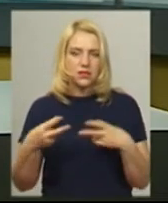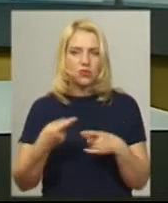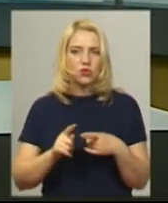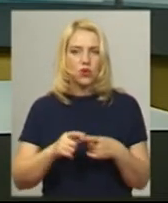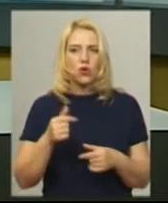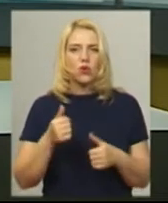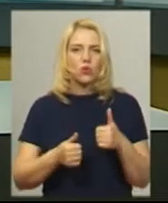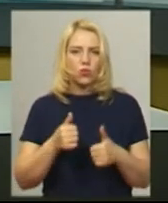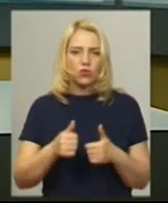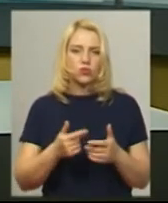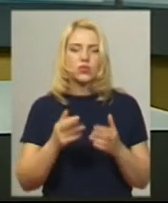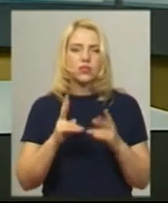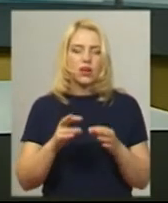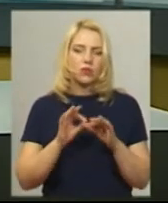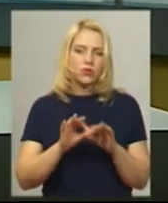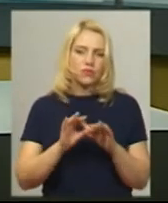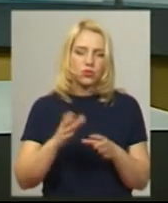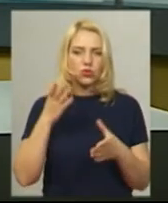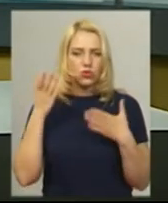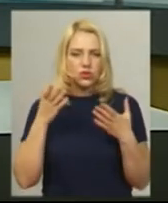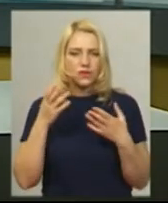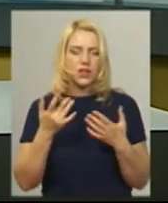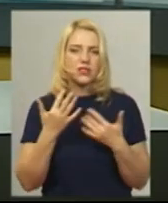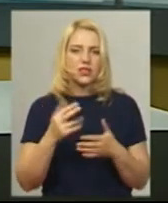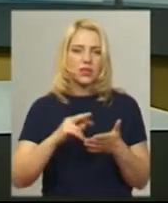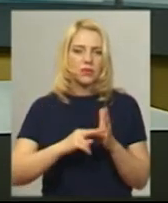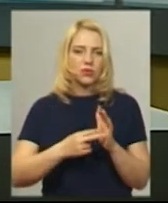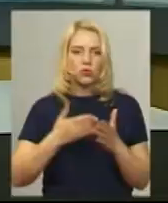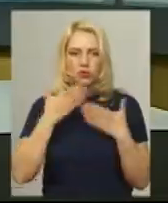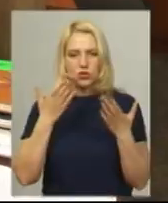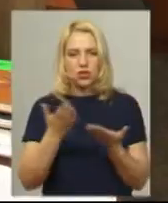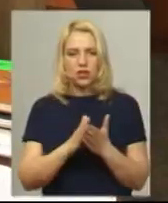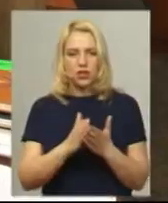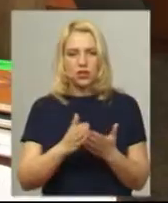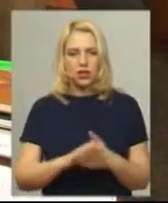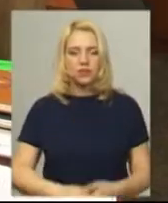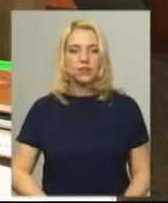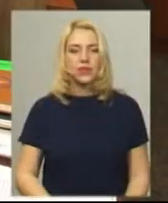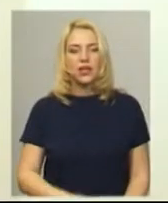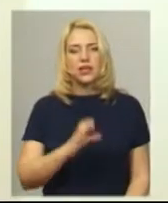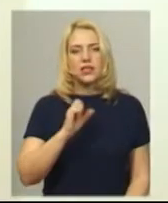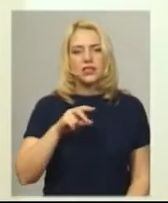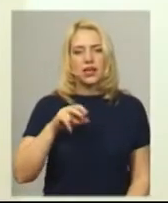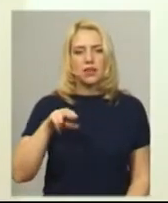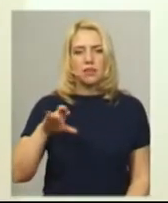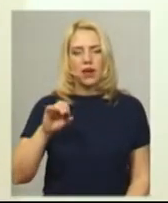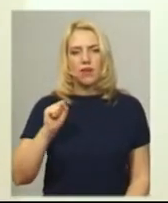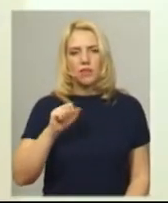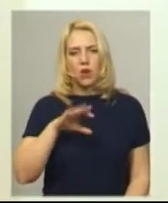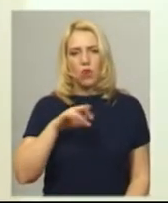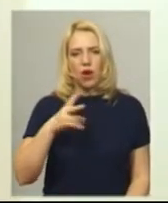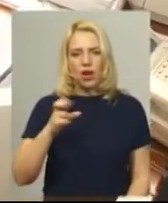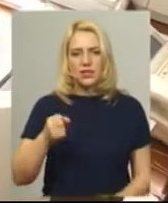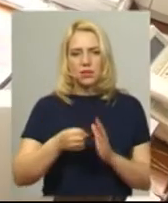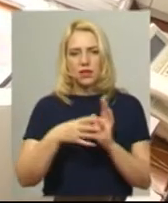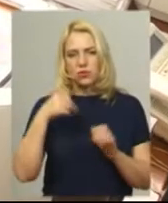та скільки книг планує прочитати за рік у сюжеті Анастасії Збродової. Ольга Саліпа з 2015 року